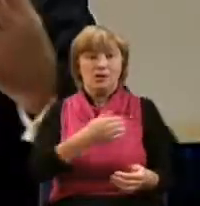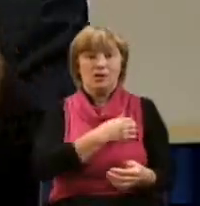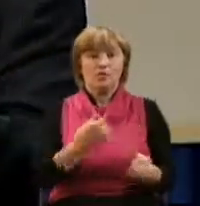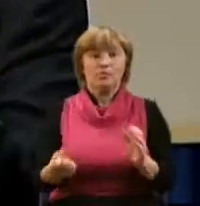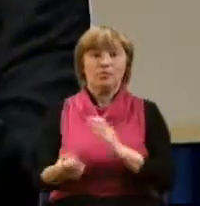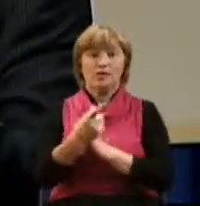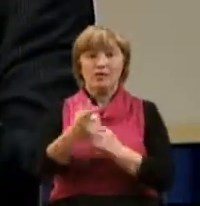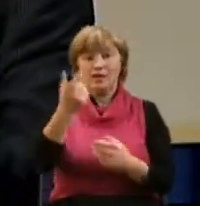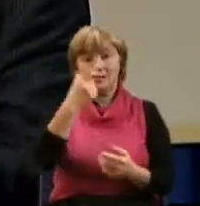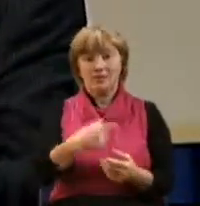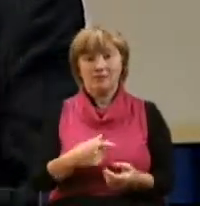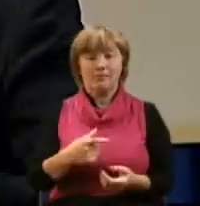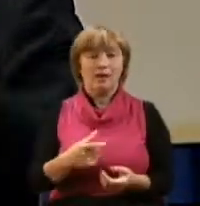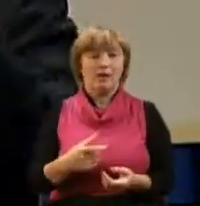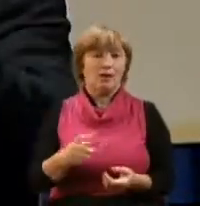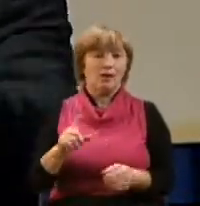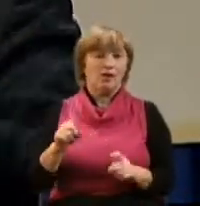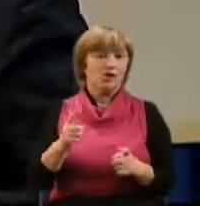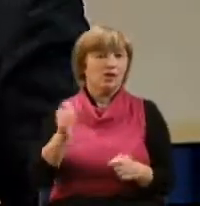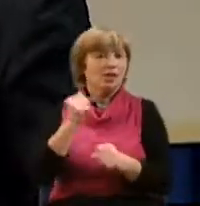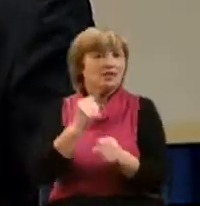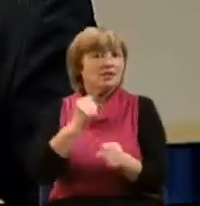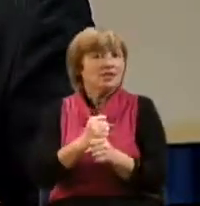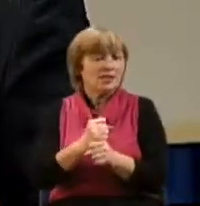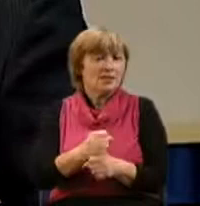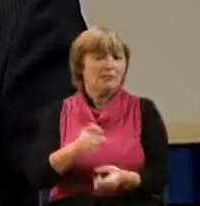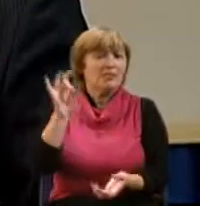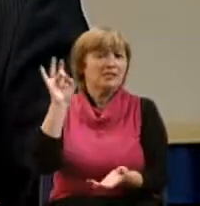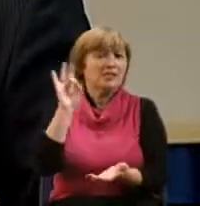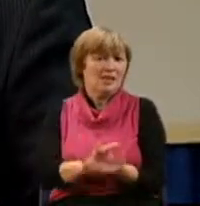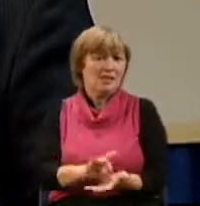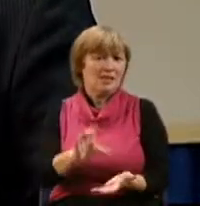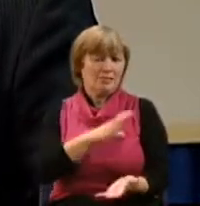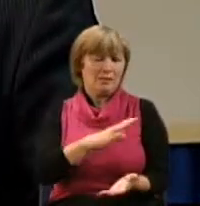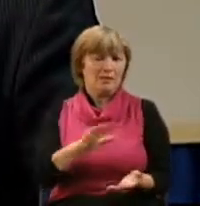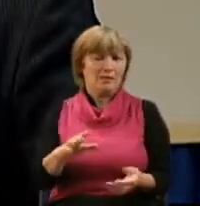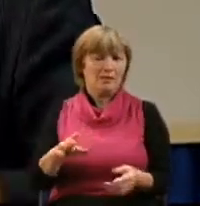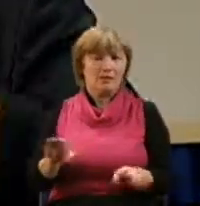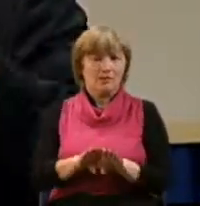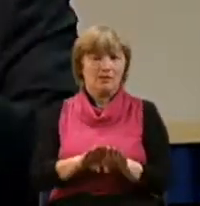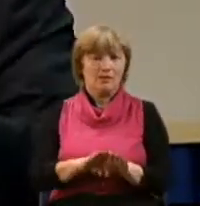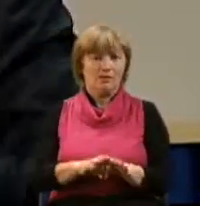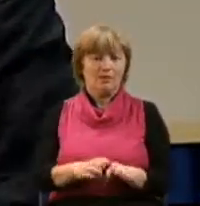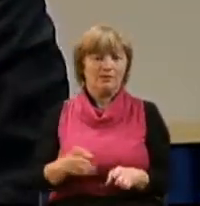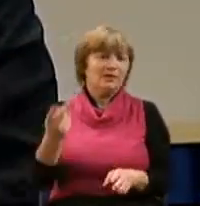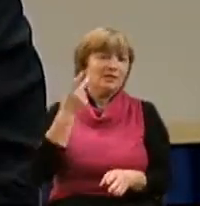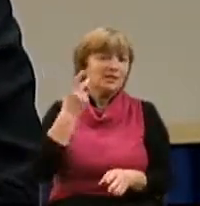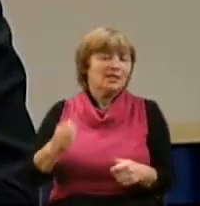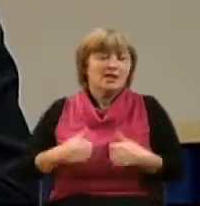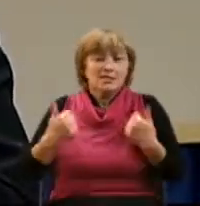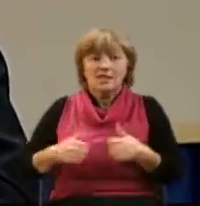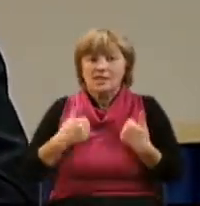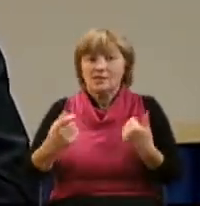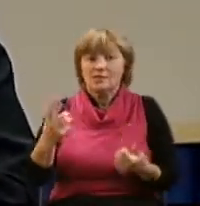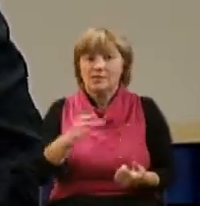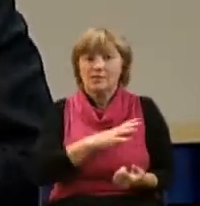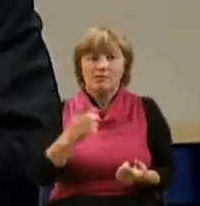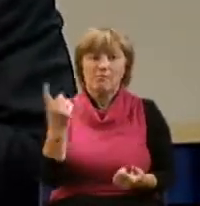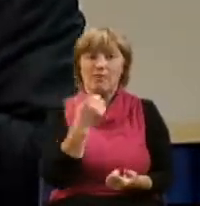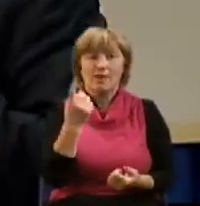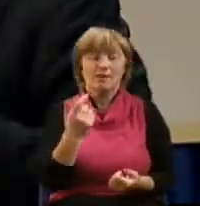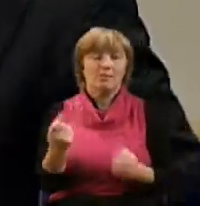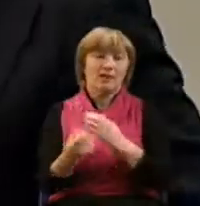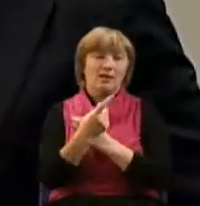как-то проявлять себя, хочет что-то делать. И постоянно он был таким, он всегда старался быть первым,